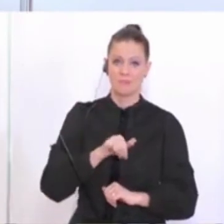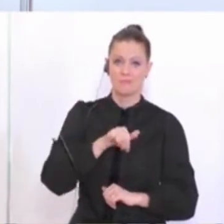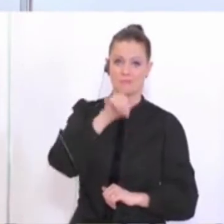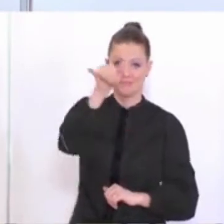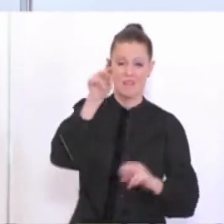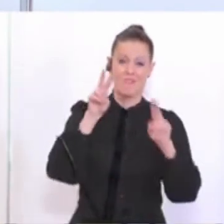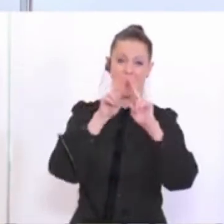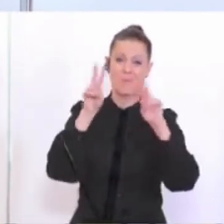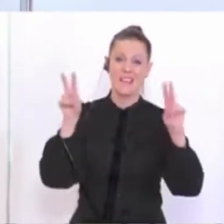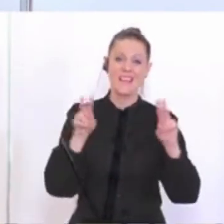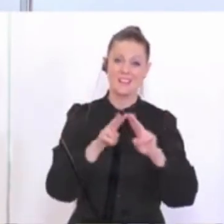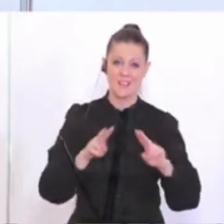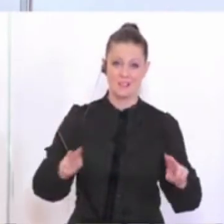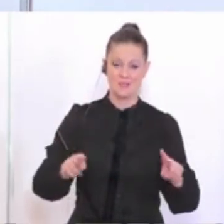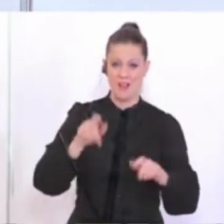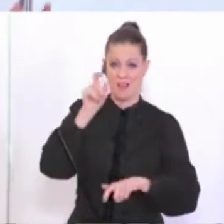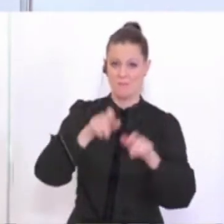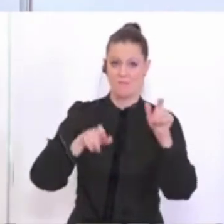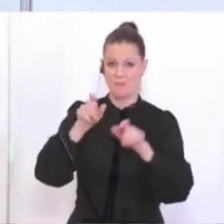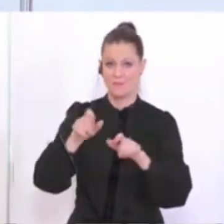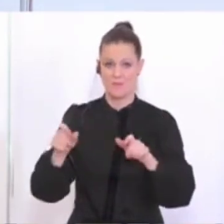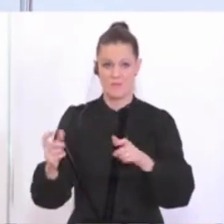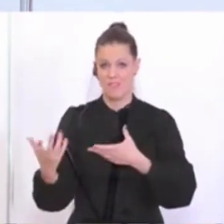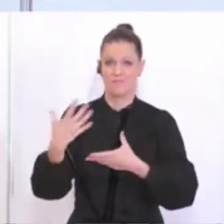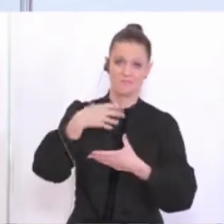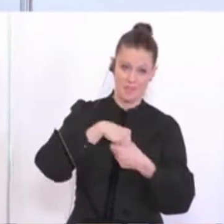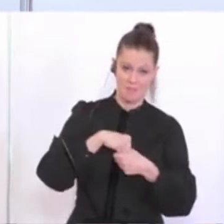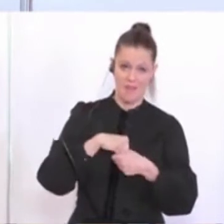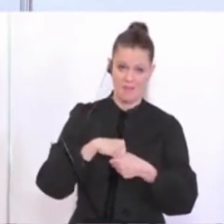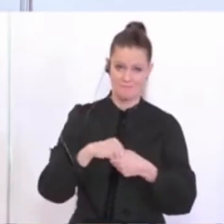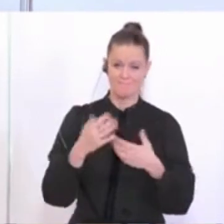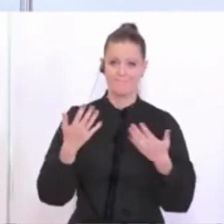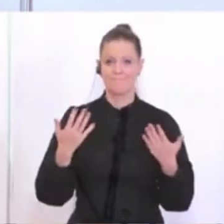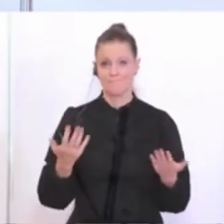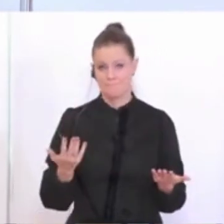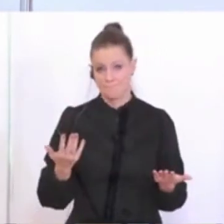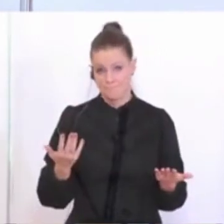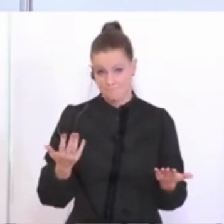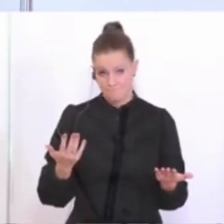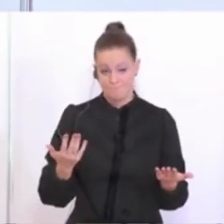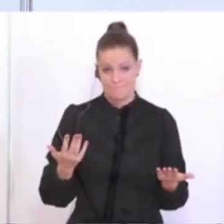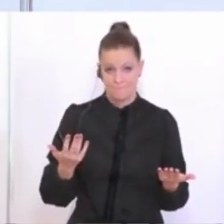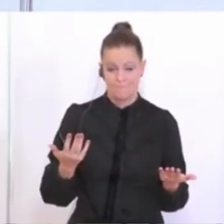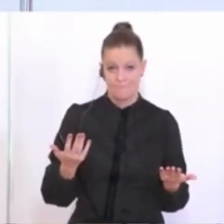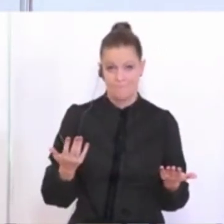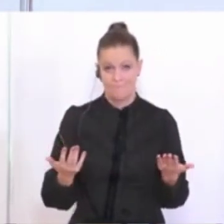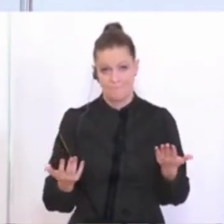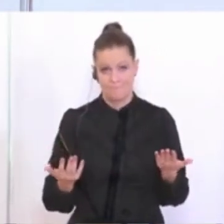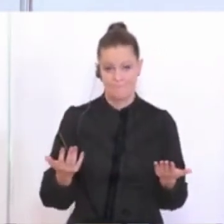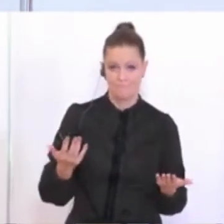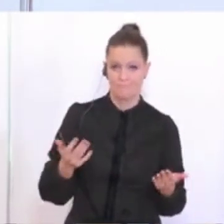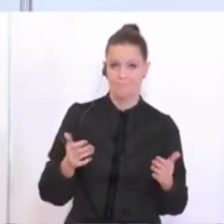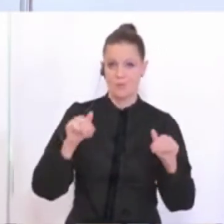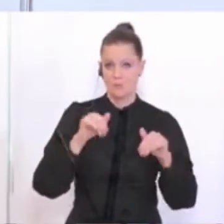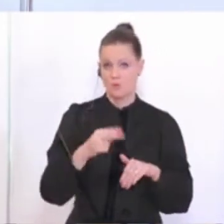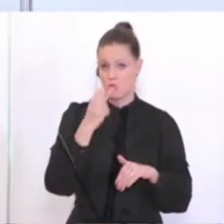internationaler Tross ist, jetzt im besten Sinn des Wortes. Und das muss dann, muss dann